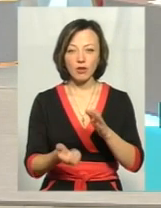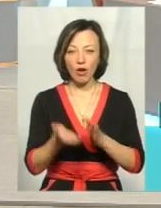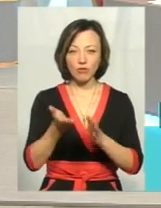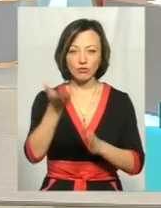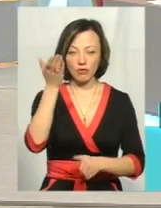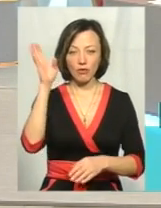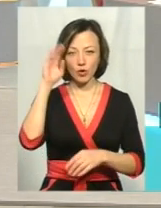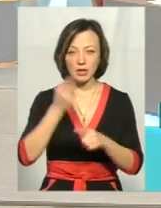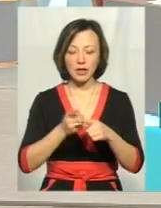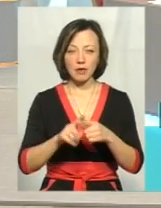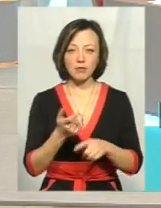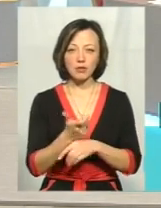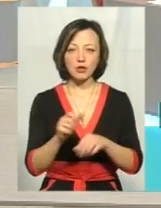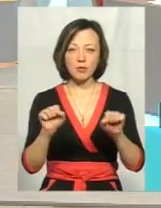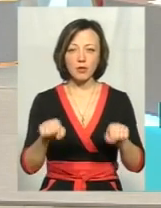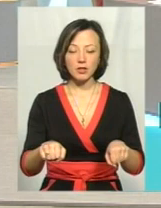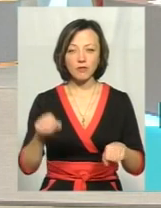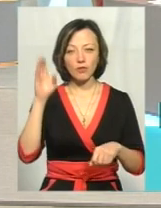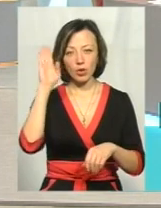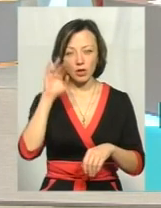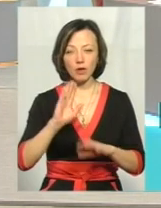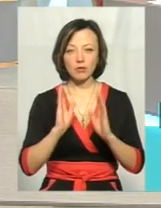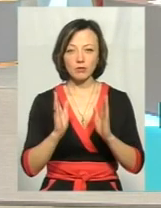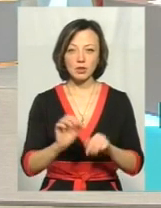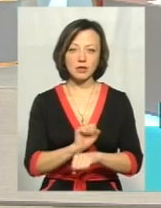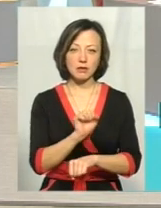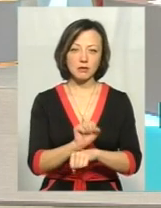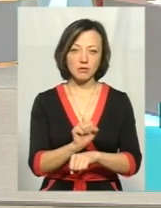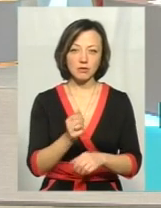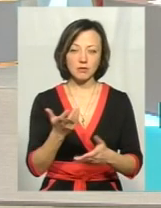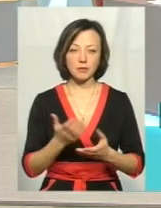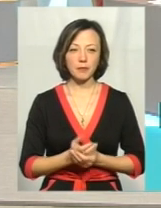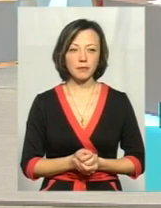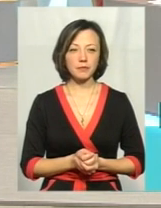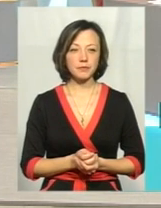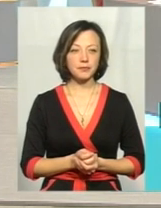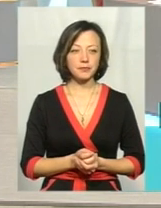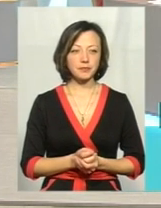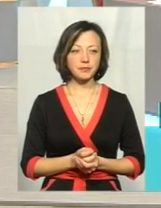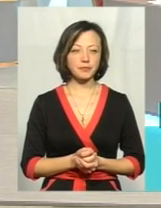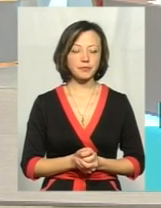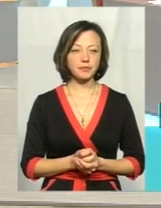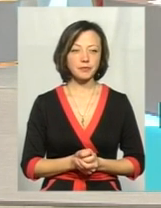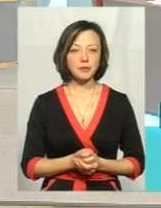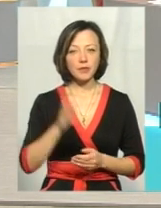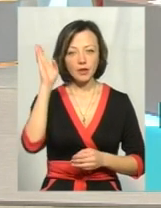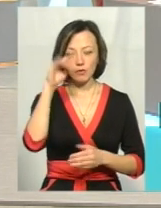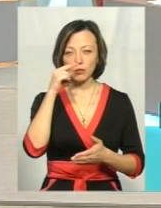більша ймовірність того, що вода десь під смоктування, яке зійде, і в воду попадають різні.